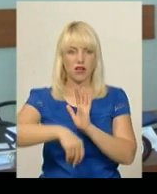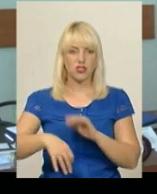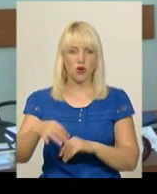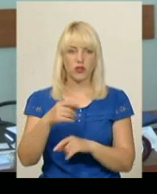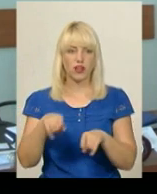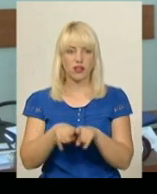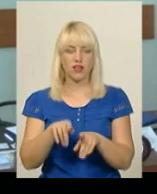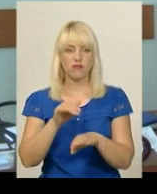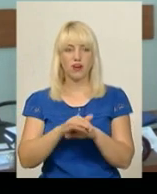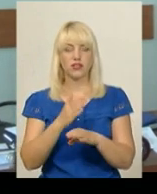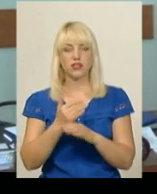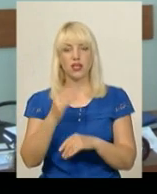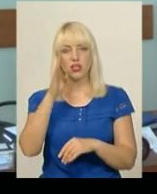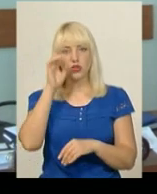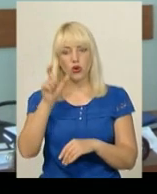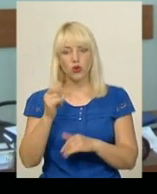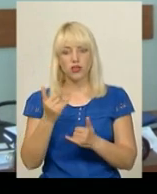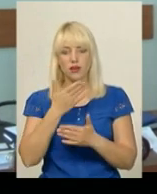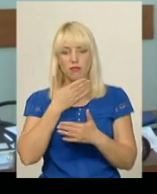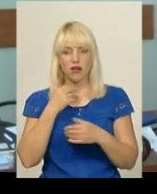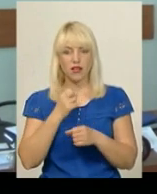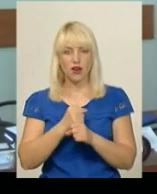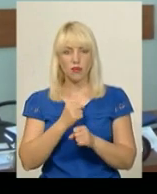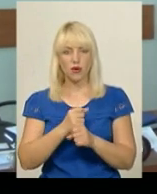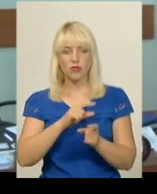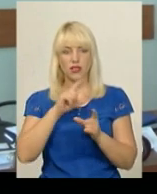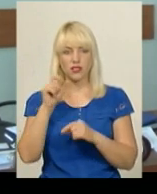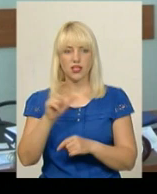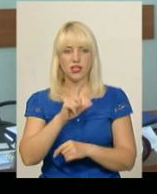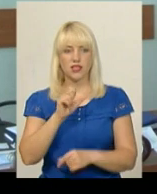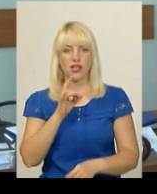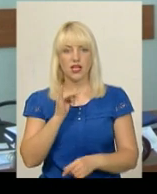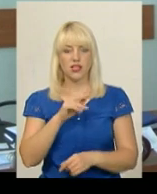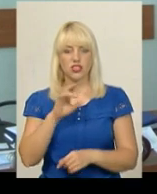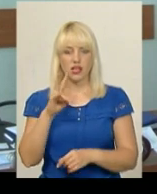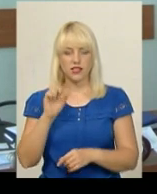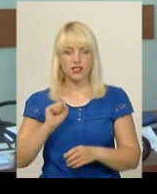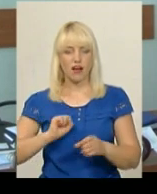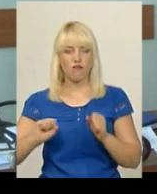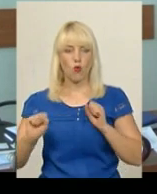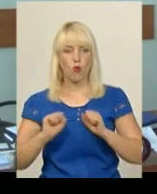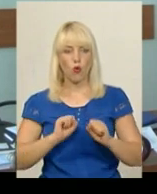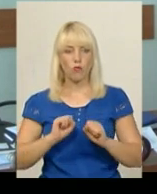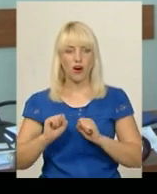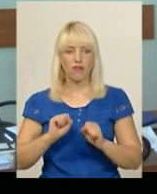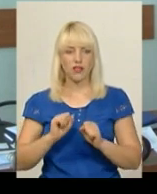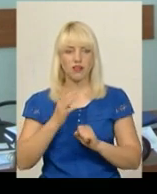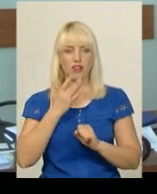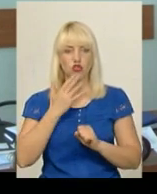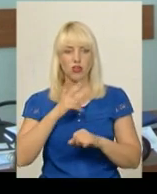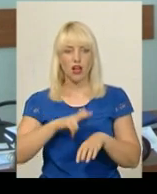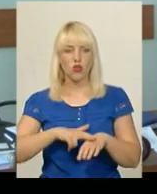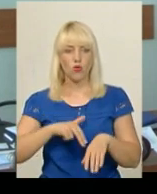сьогодні немає на роботі. Ми їздили на Заріжанську в управління національної